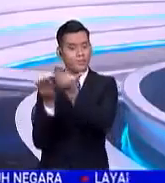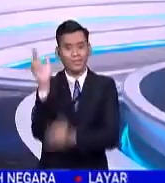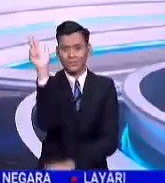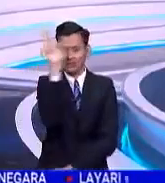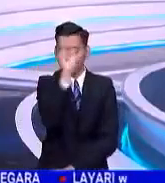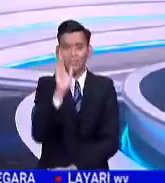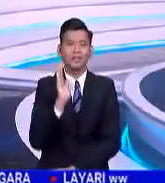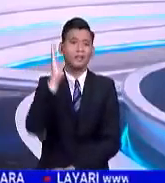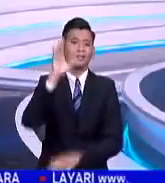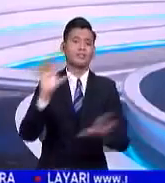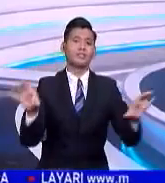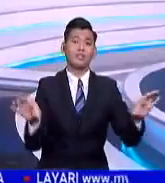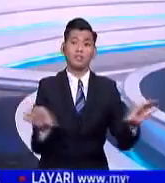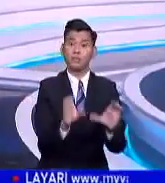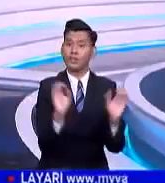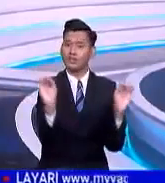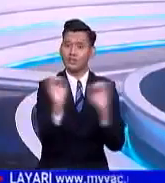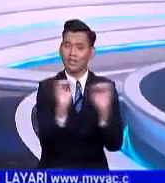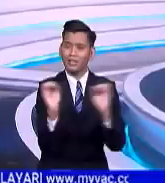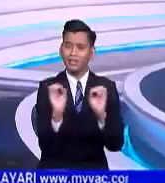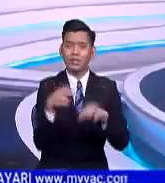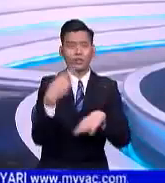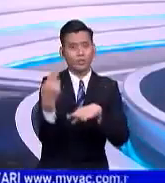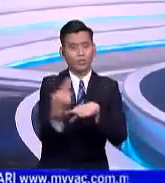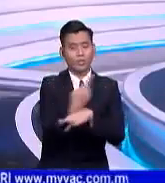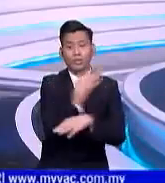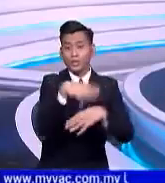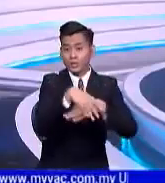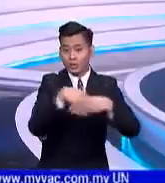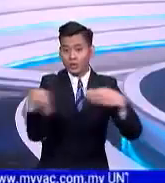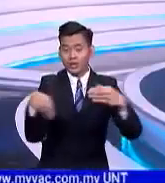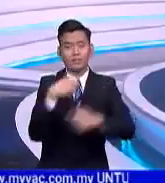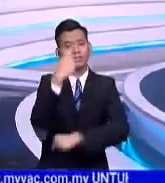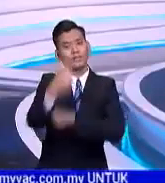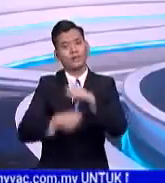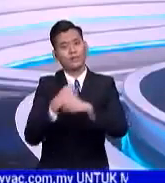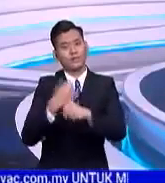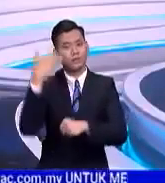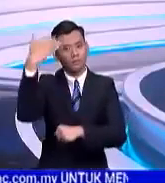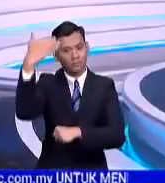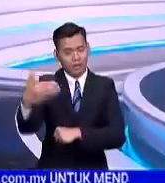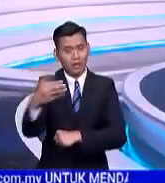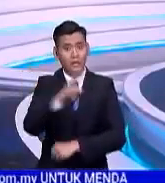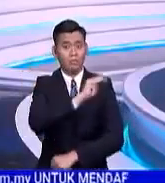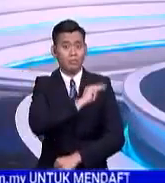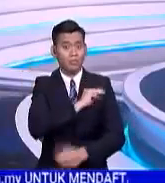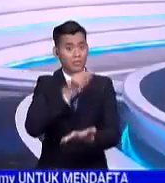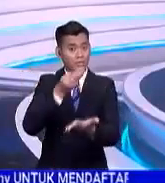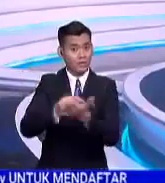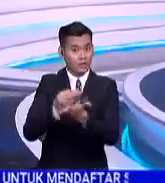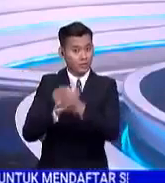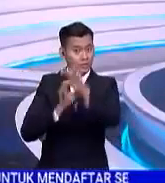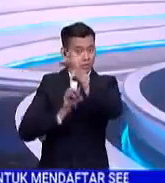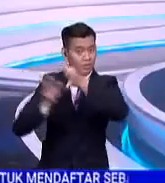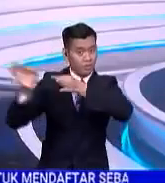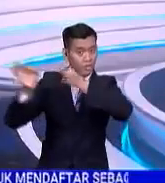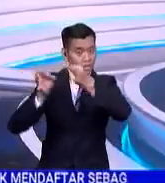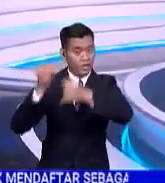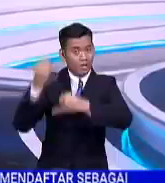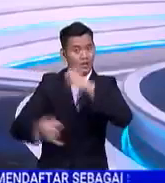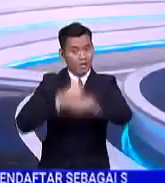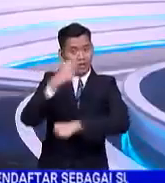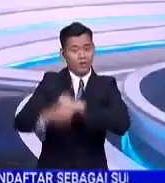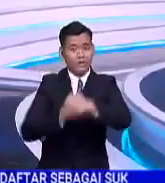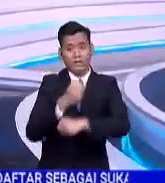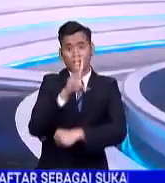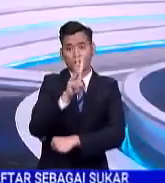akan dibuat secara tanpa tunai menjelang tahun depan. Tengku Datuk Seri Zafir berkata setakat akhir tahun lalu, 60